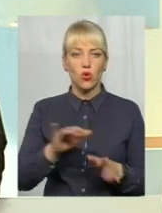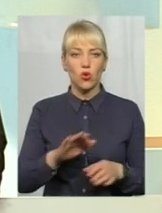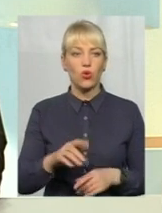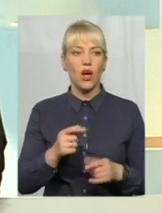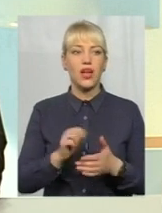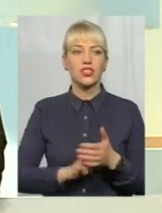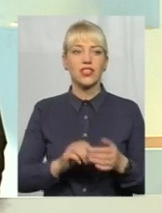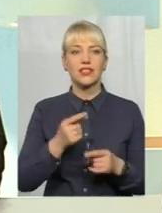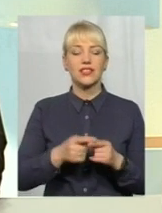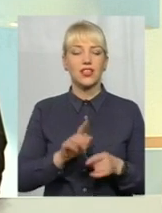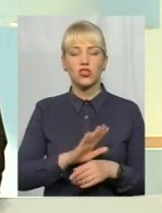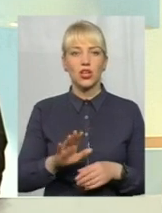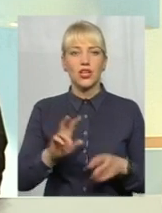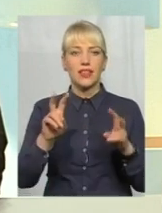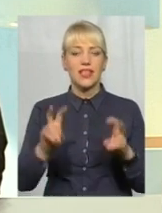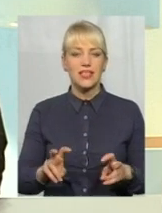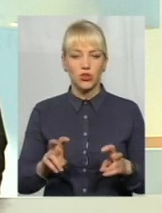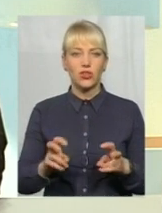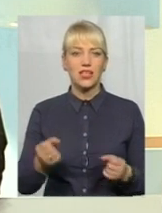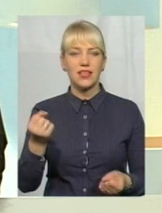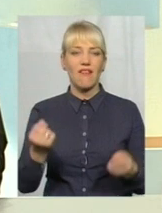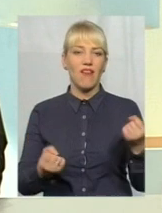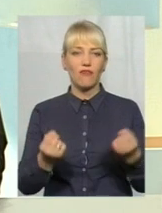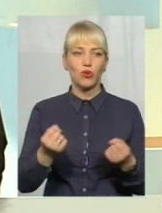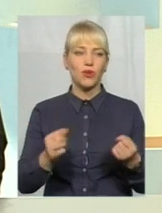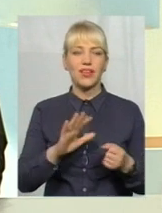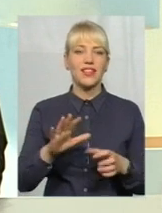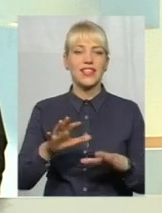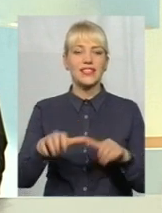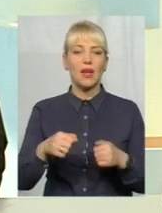сидить в автомобілі і не забирає величезний простір на дорозі.